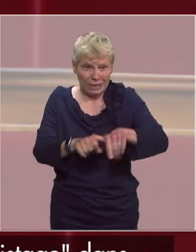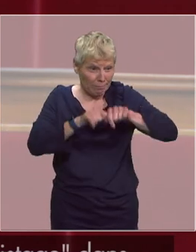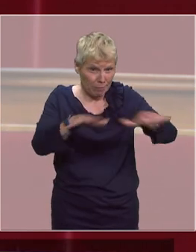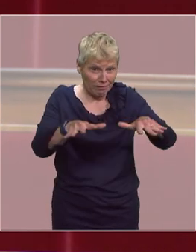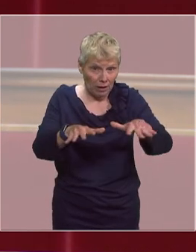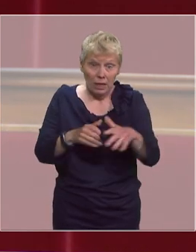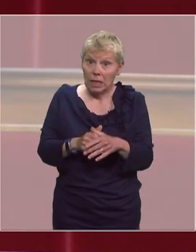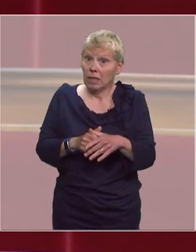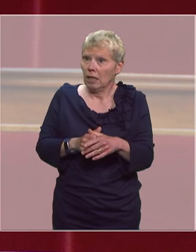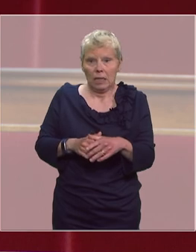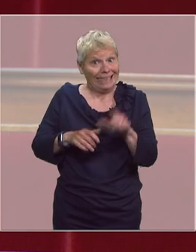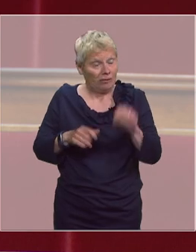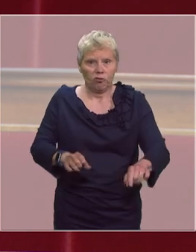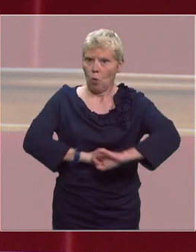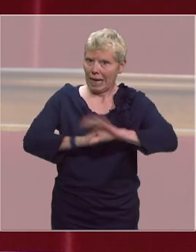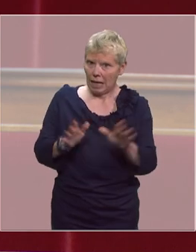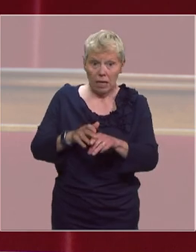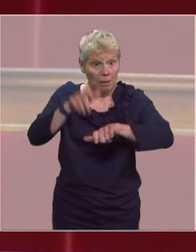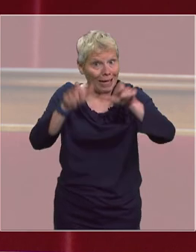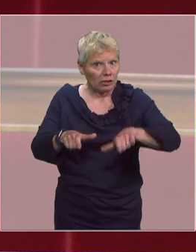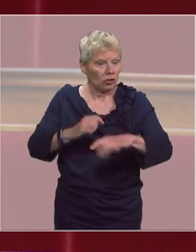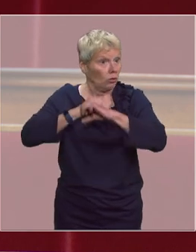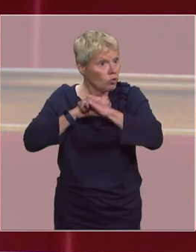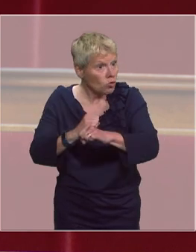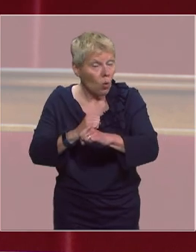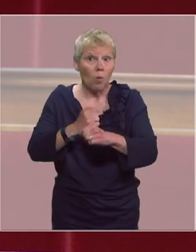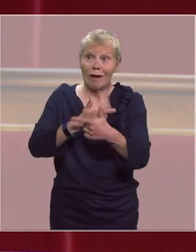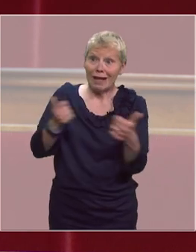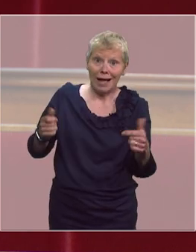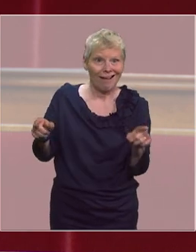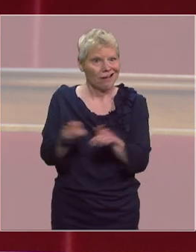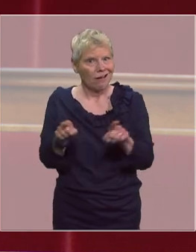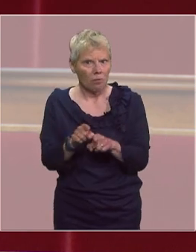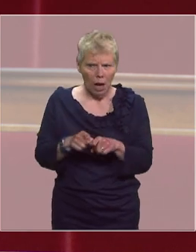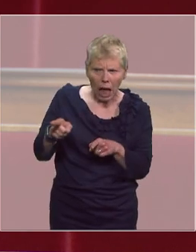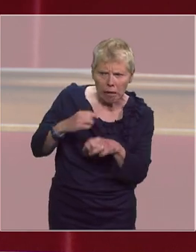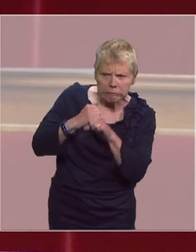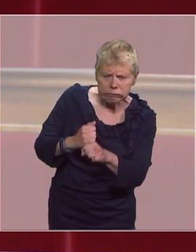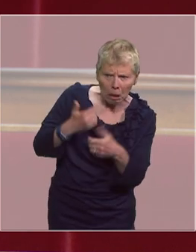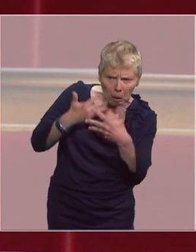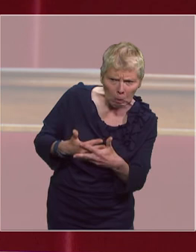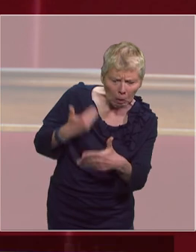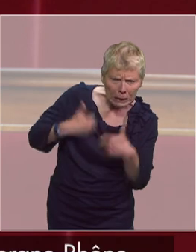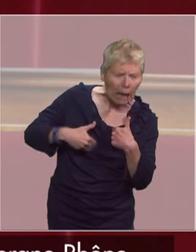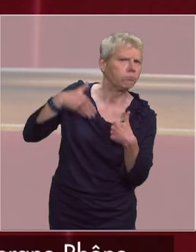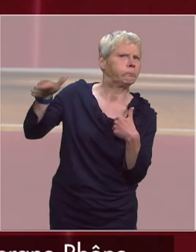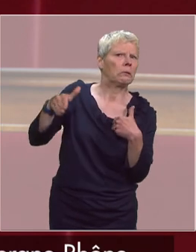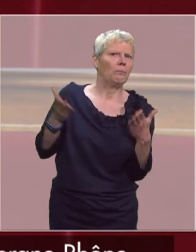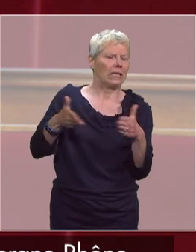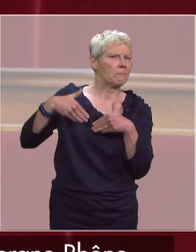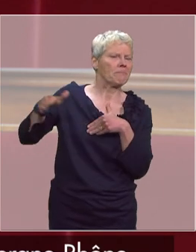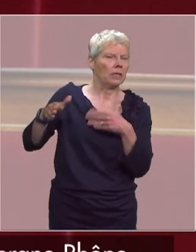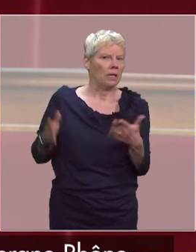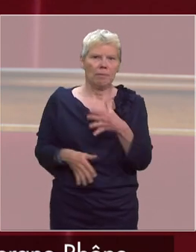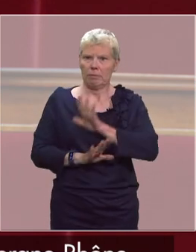avoir la certitude que le niveau d'autonomie et de dépendance des personnes n'est pas devenu un critère d'admission ou non à l'hôpital. Il est indispensable de